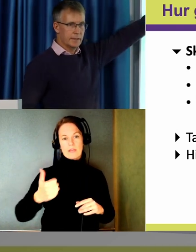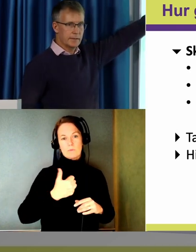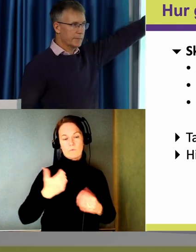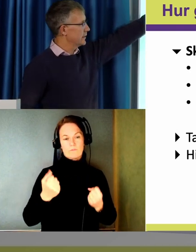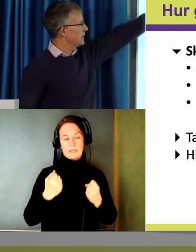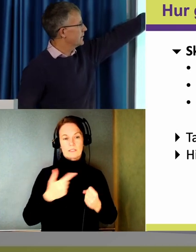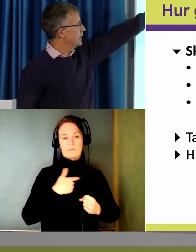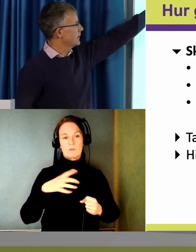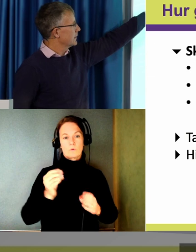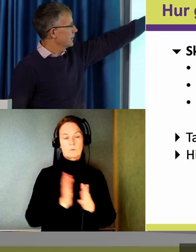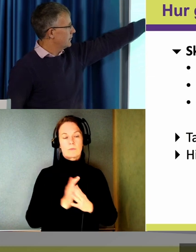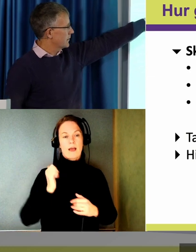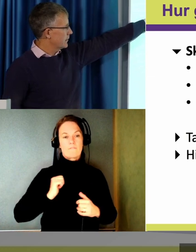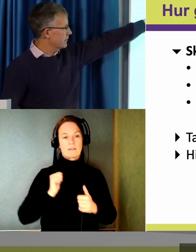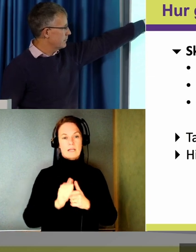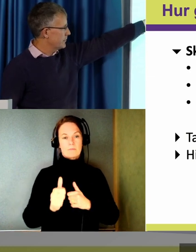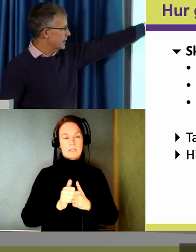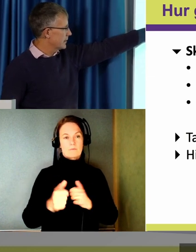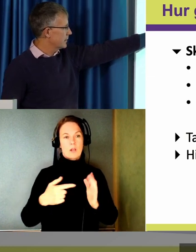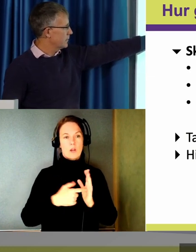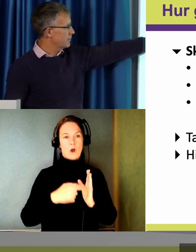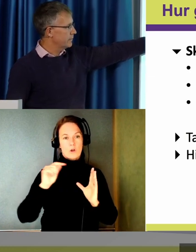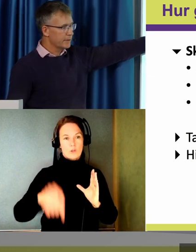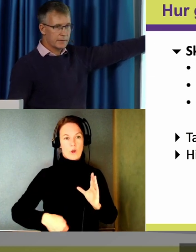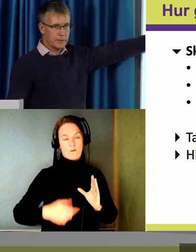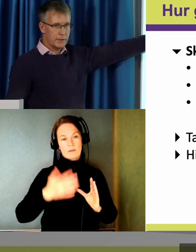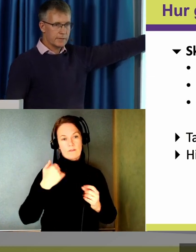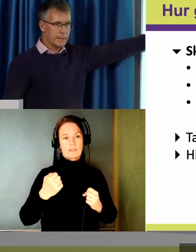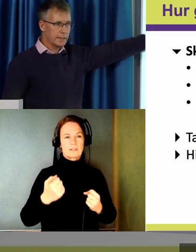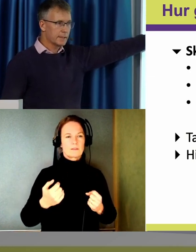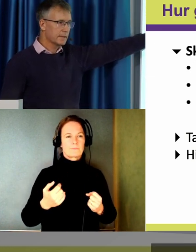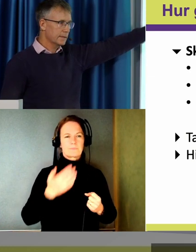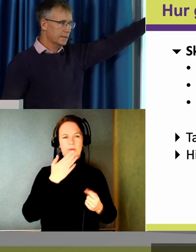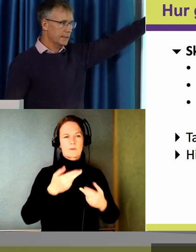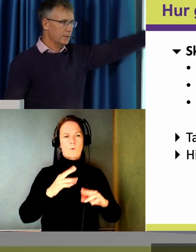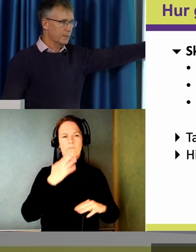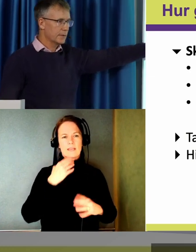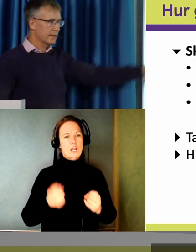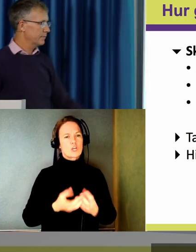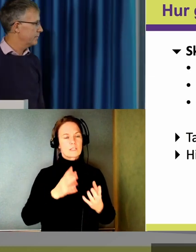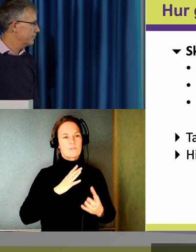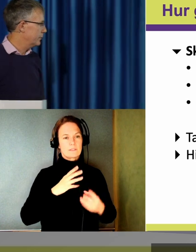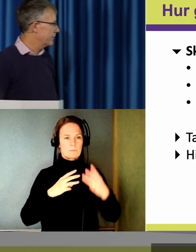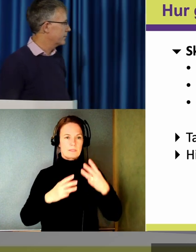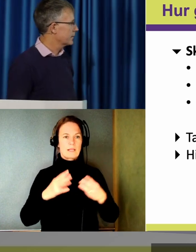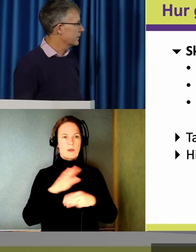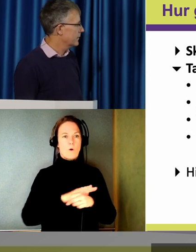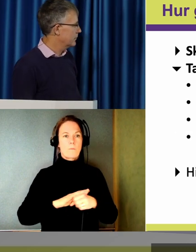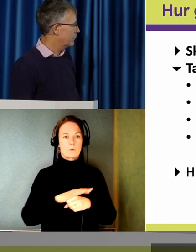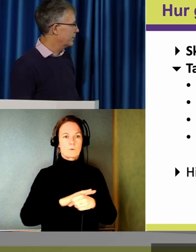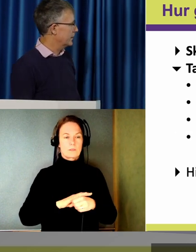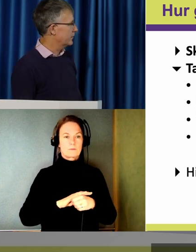användarrepresentanter här. Lagkrav kan vara viktigt. Och vad finns det för lösningar? Det är tre områden som vi behöver